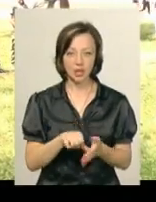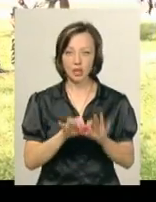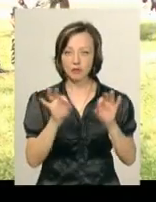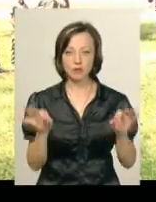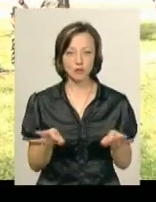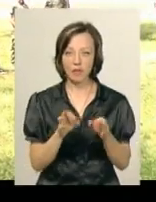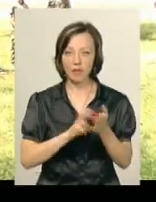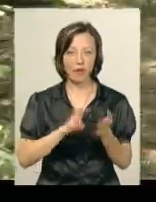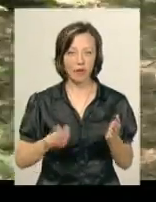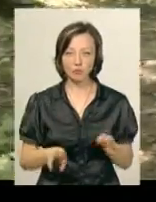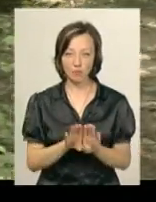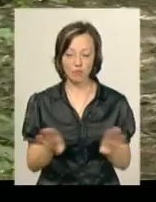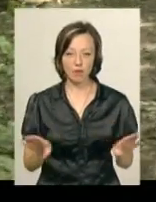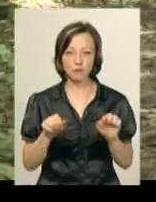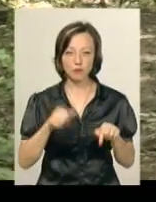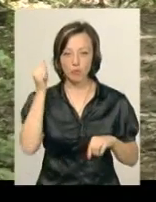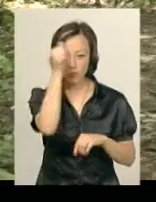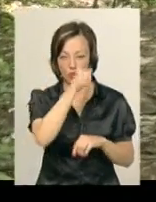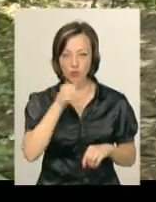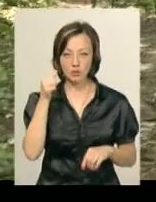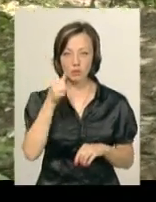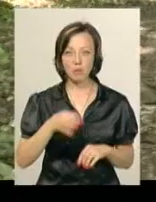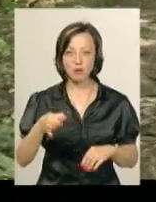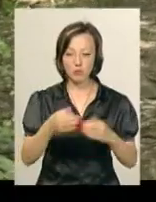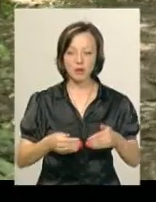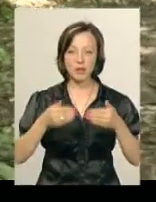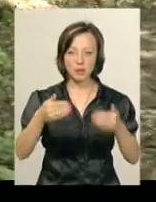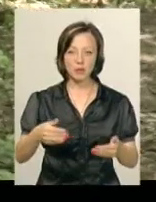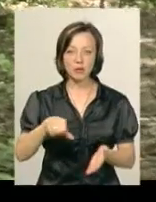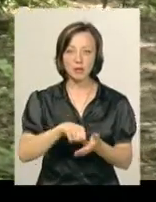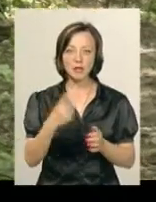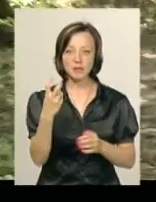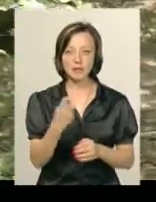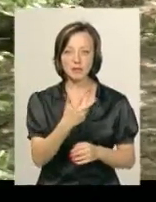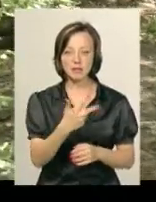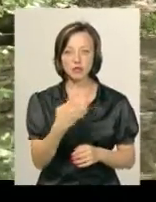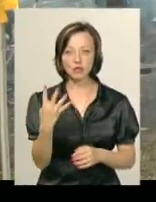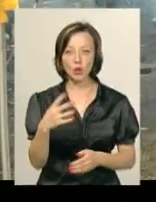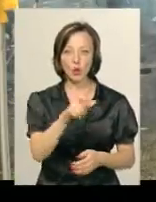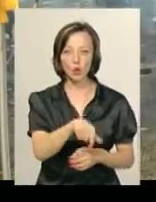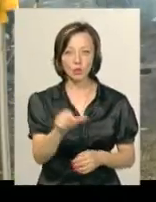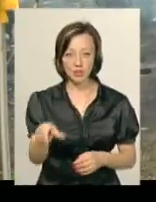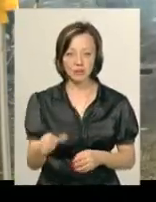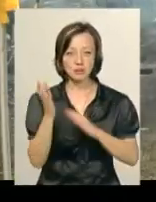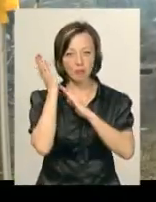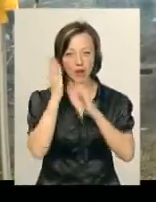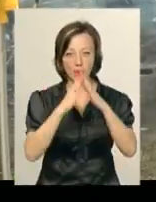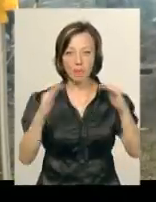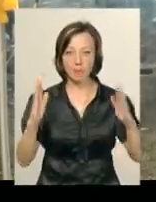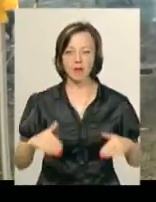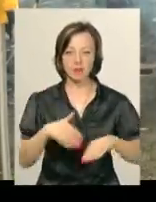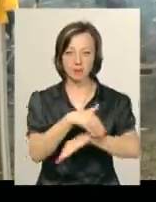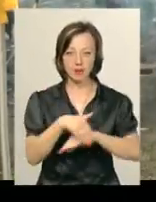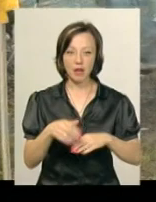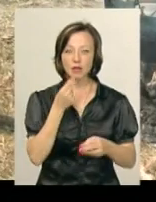в чому не вступають. В цьому році в обласному етапі гри беруть участь 234 учасники. Вони сплять у наметах просто